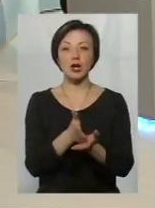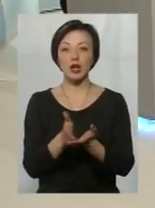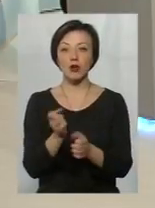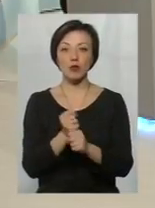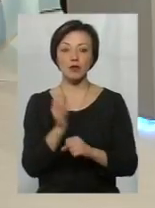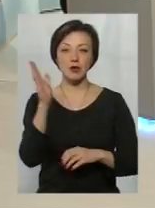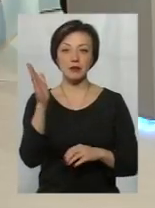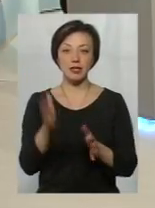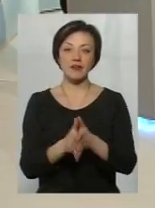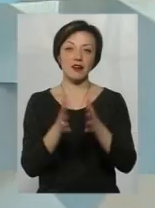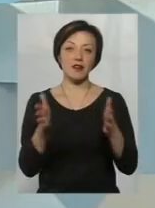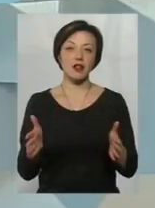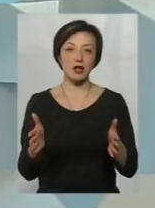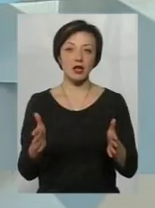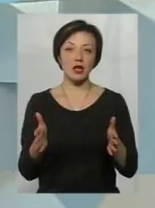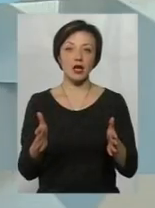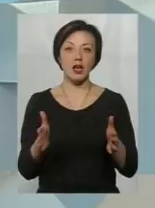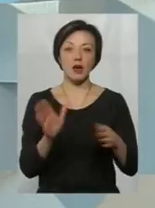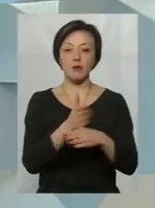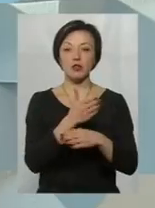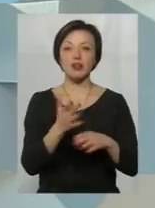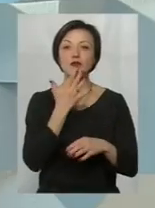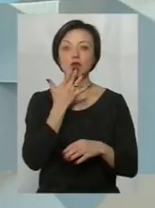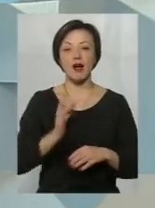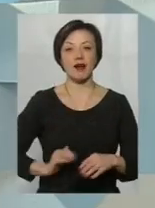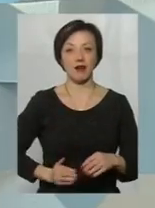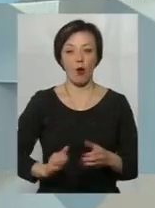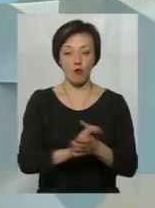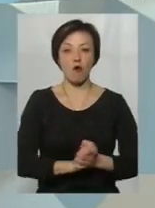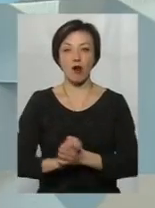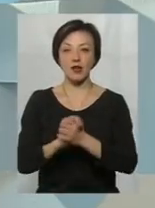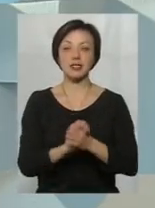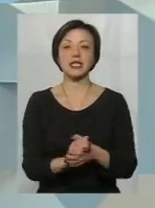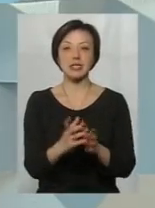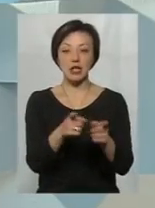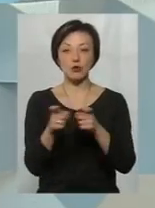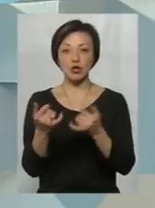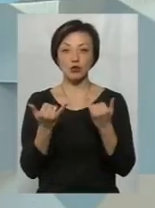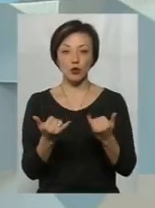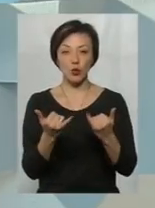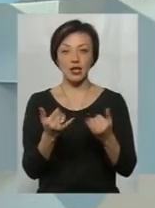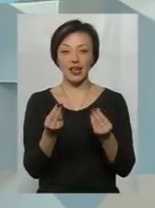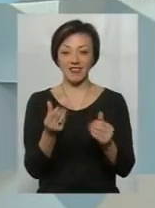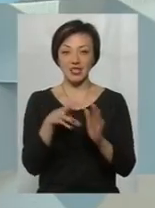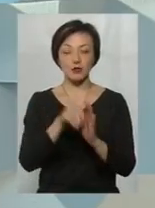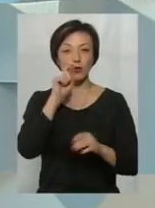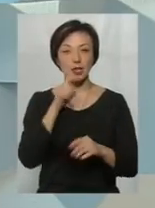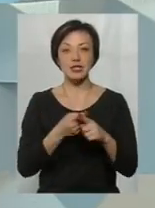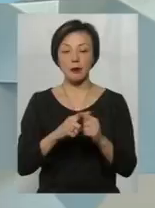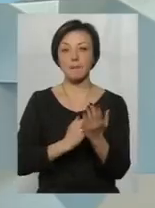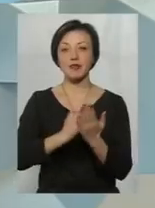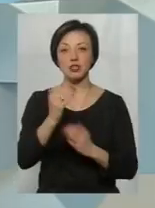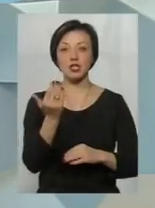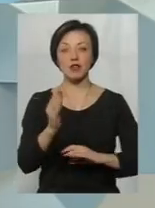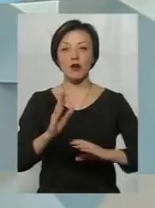в перспективних великих міжнаціональних корпораціях, які залучають інвестиції сьогодні в Україні, і це, звичайно, підвищує